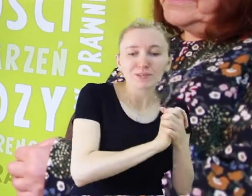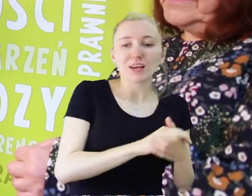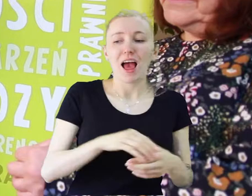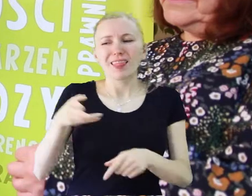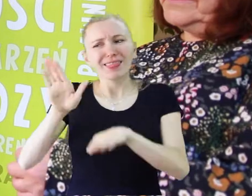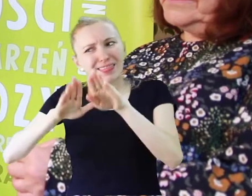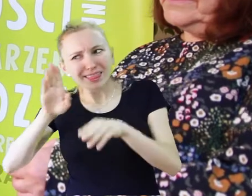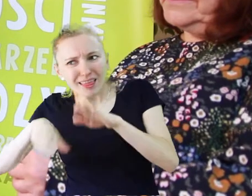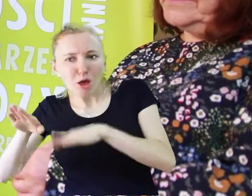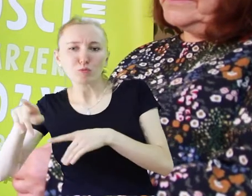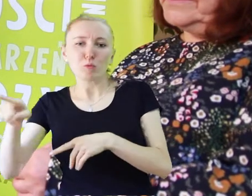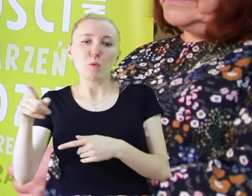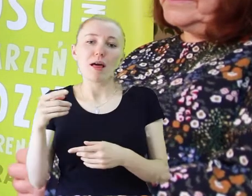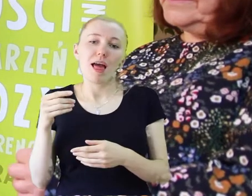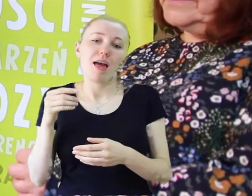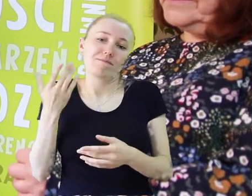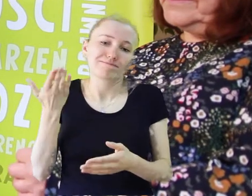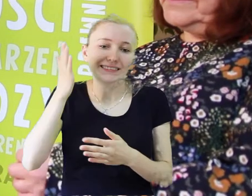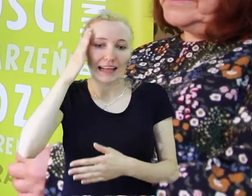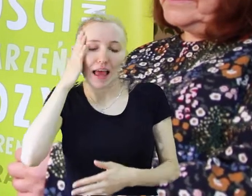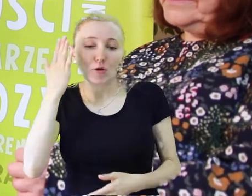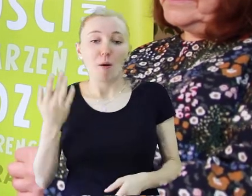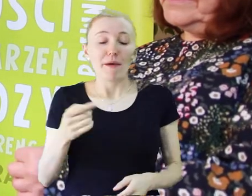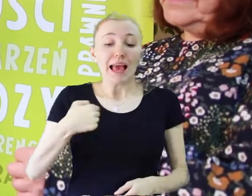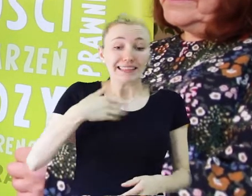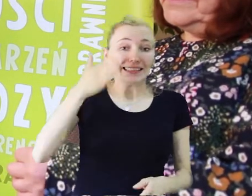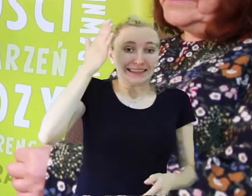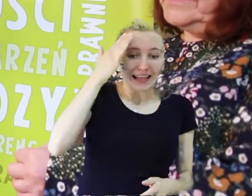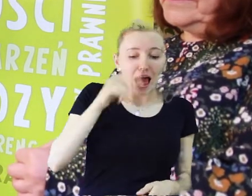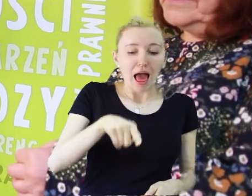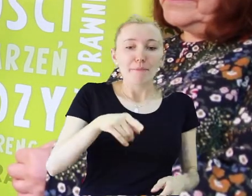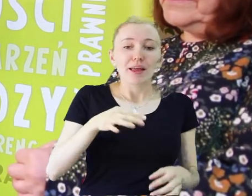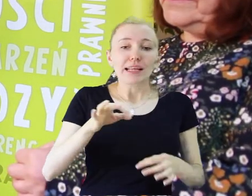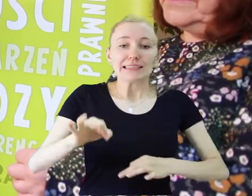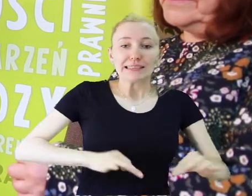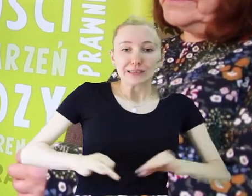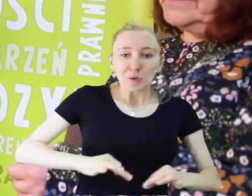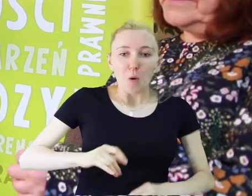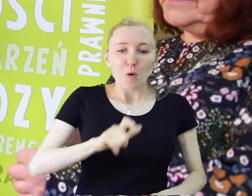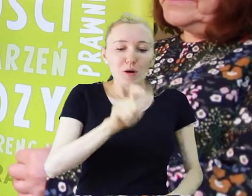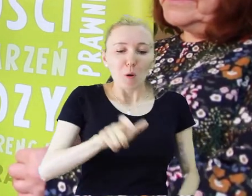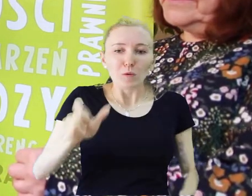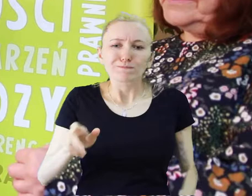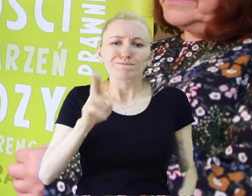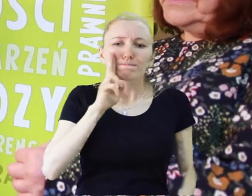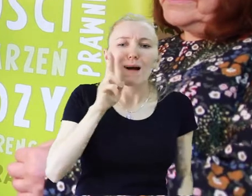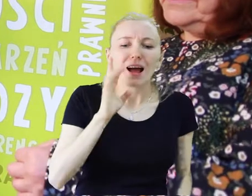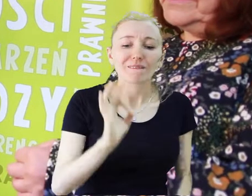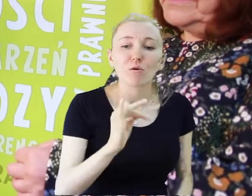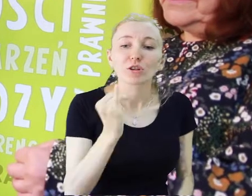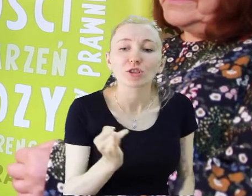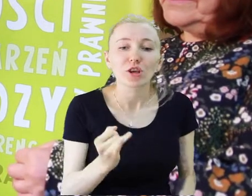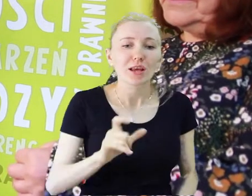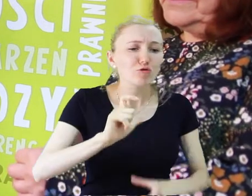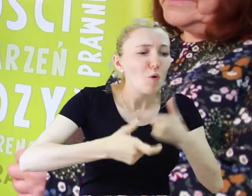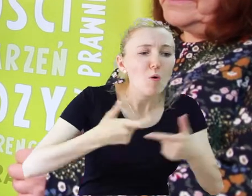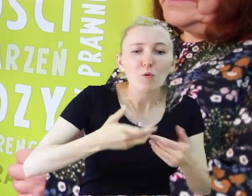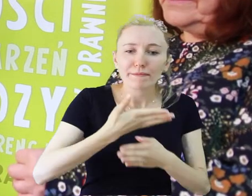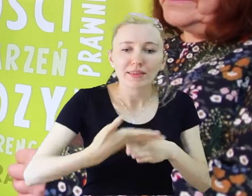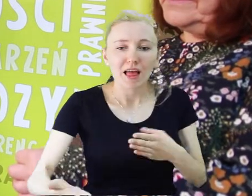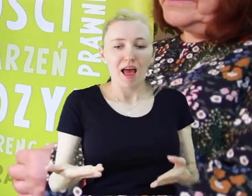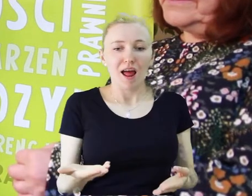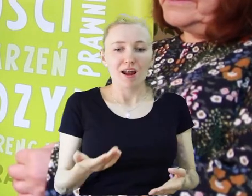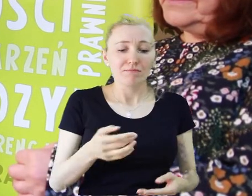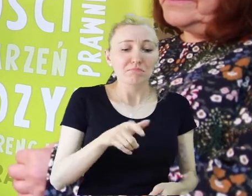znam historię dalszą ich dzieci, co robią, gdzie pracują mamy, a część z nich poszła do